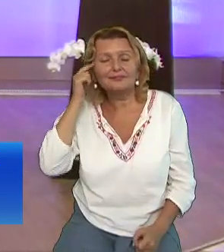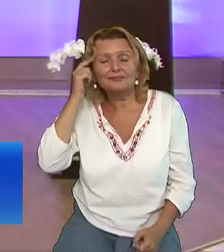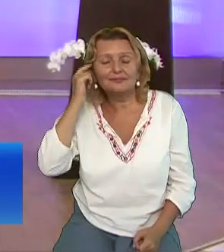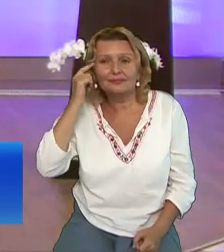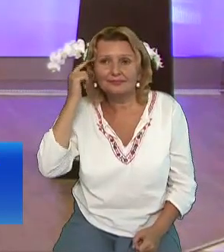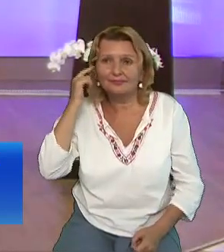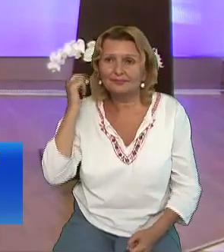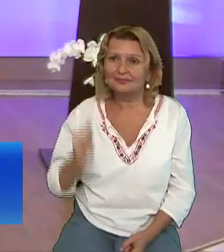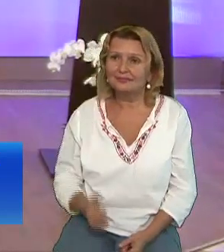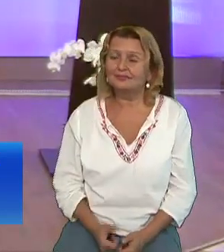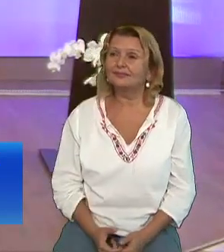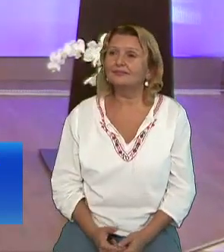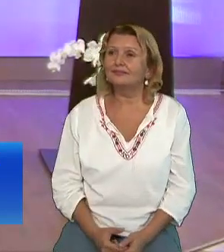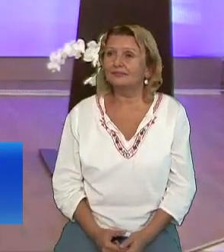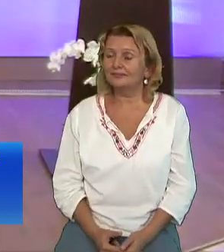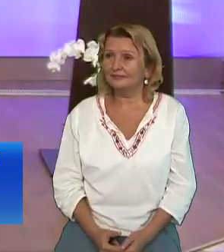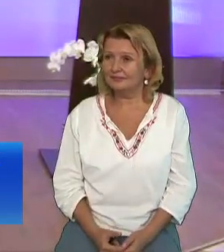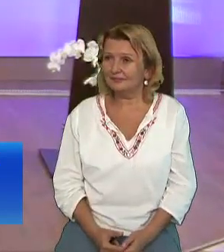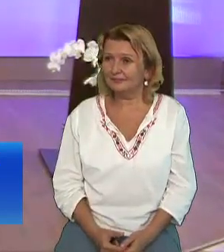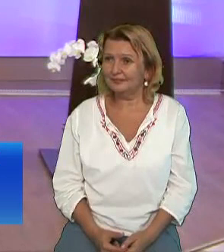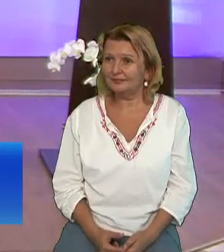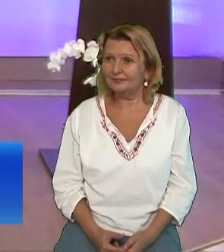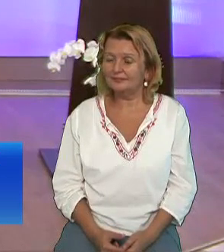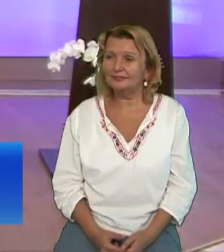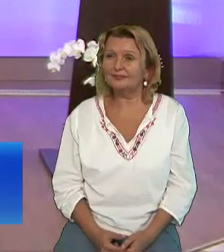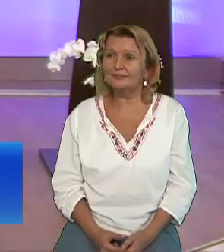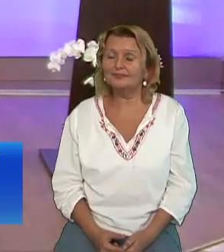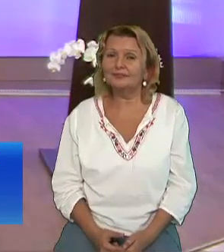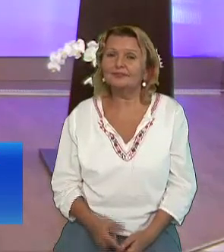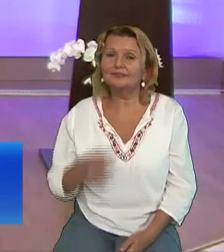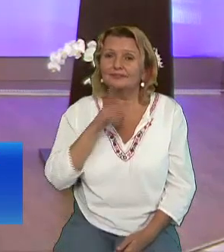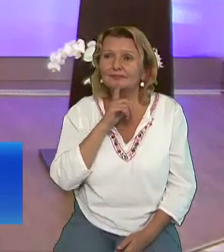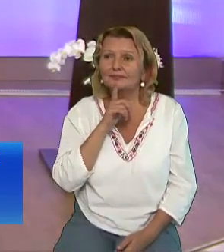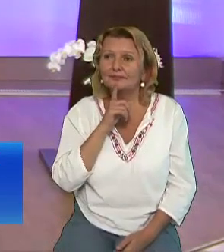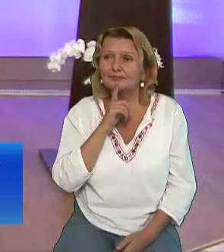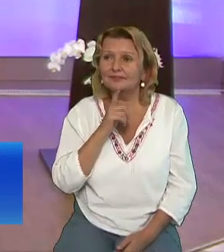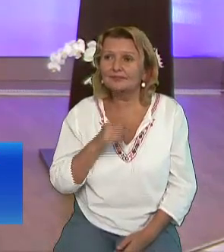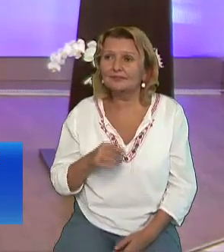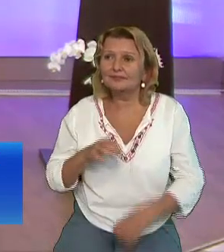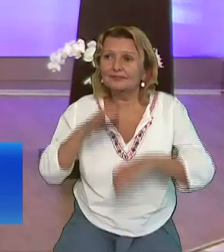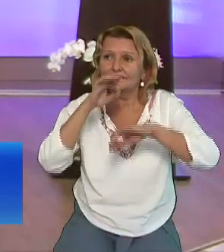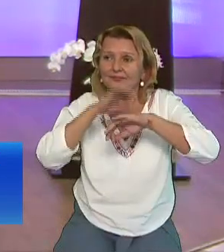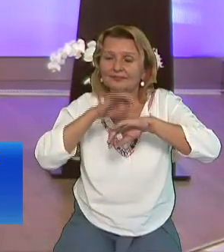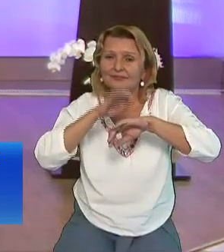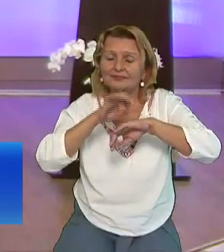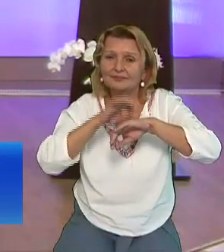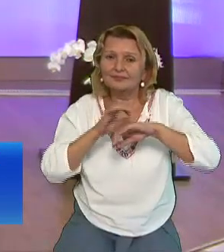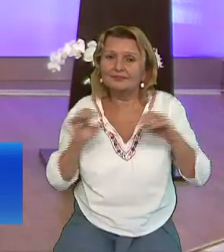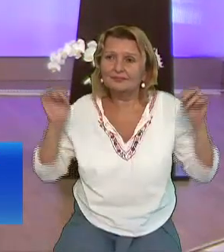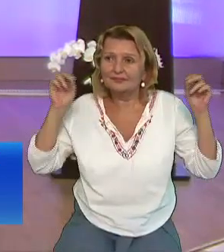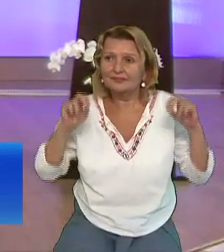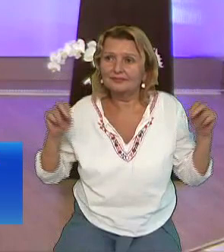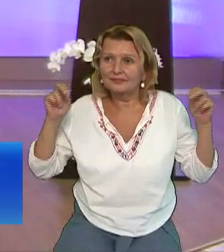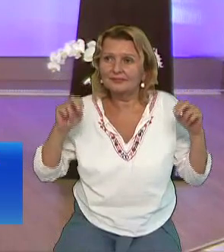șansa Să îl primim pe Iisus ca oaspete Piesa se numește Simțim încet cum harul de la